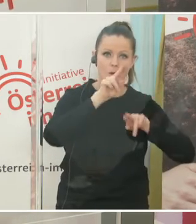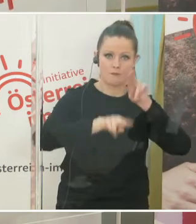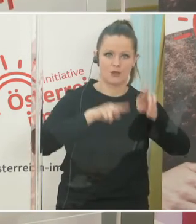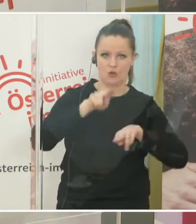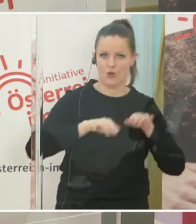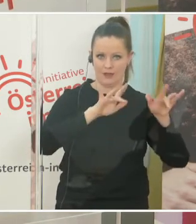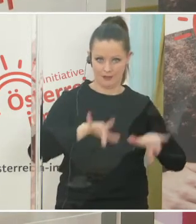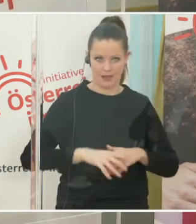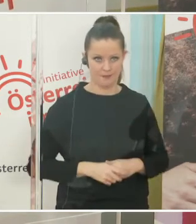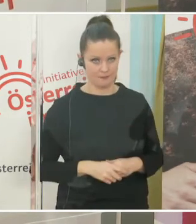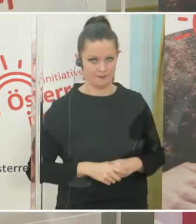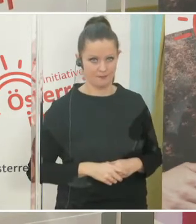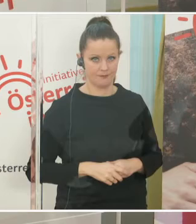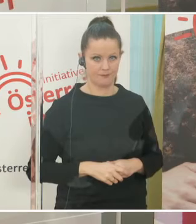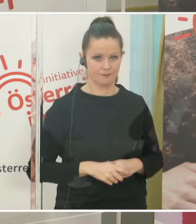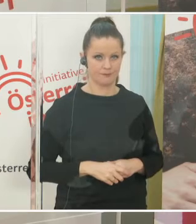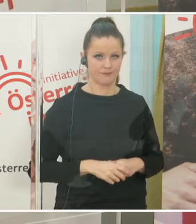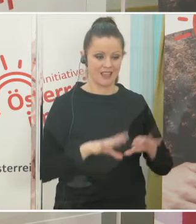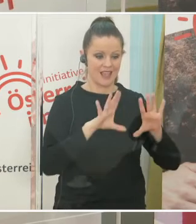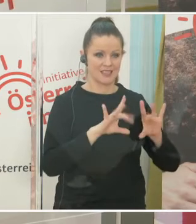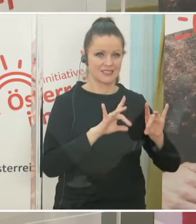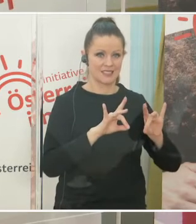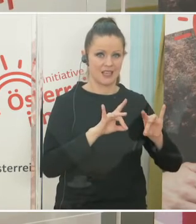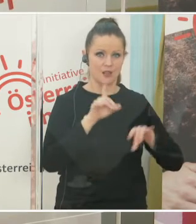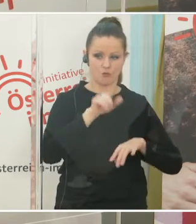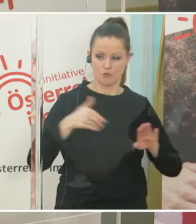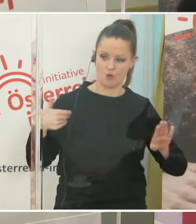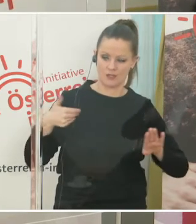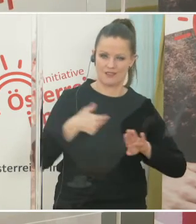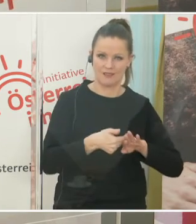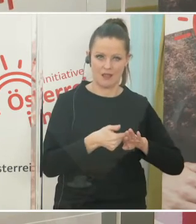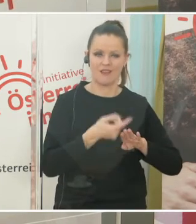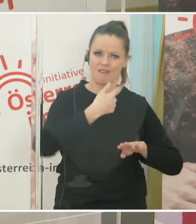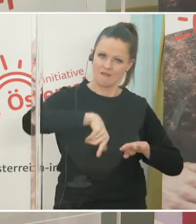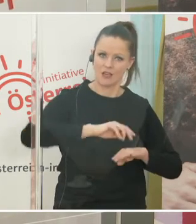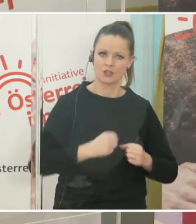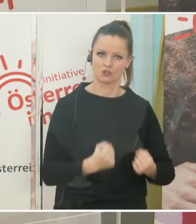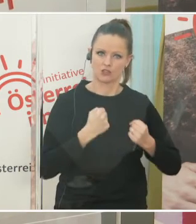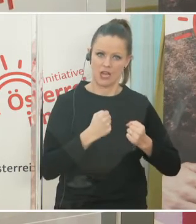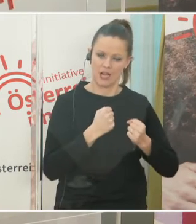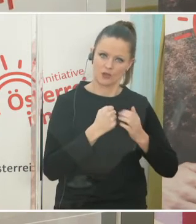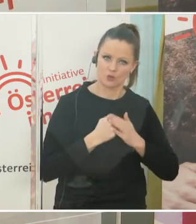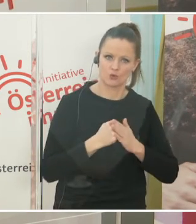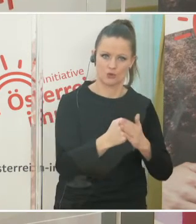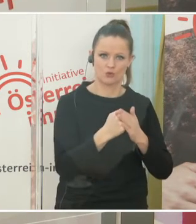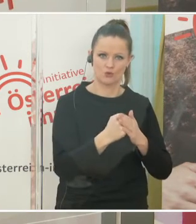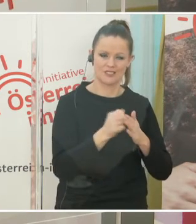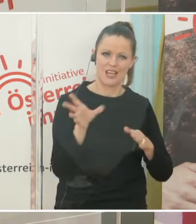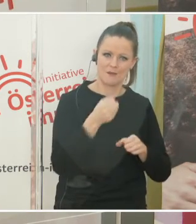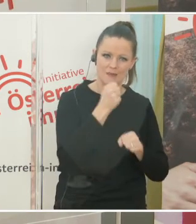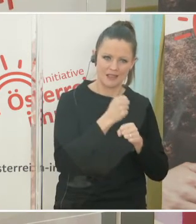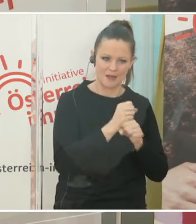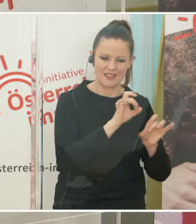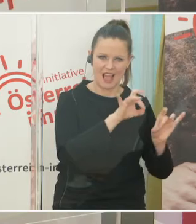Wir haben in den letzten 10 Monaten sehr intensiv versucht, Mitarbeiter dabei zu unterstützen, Ansteckungen zu verhindern